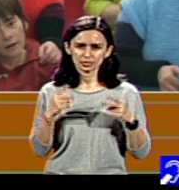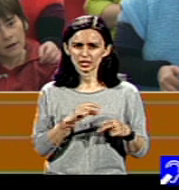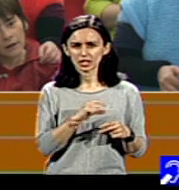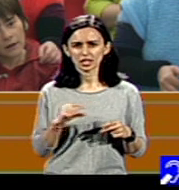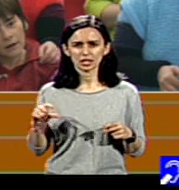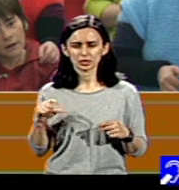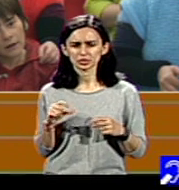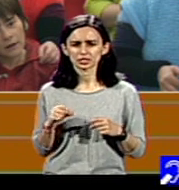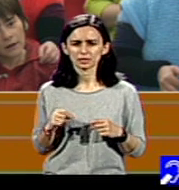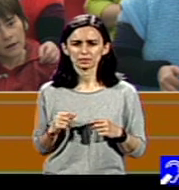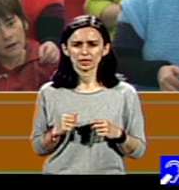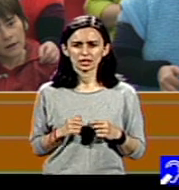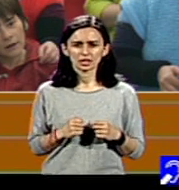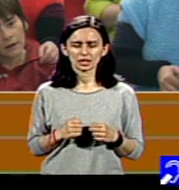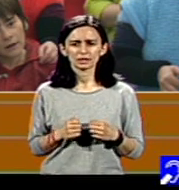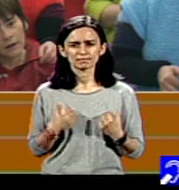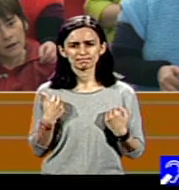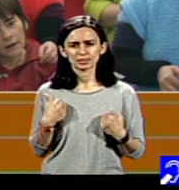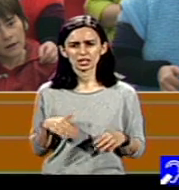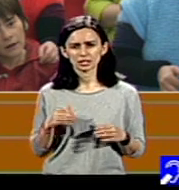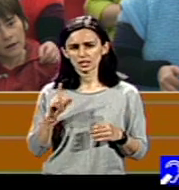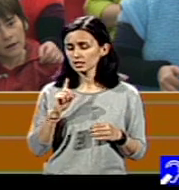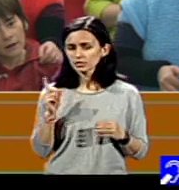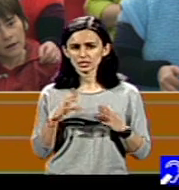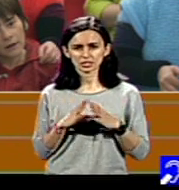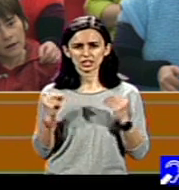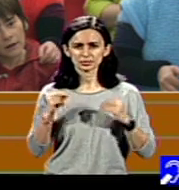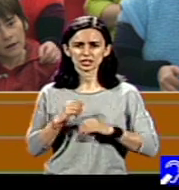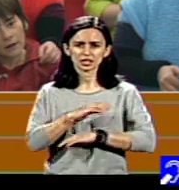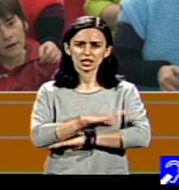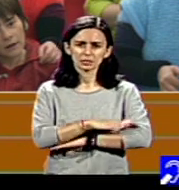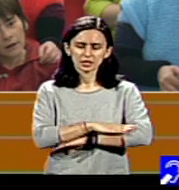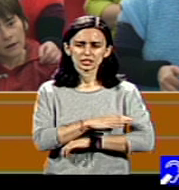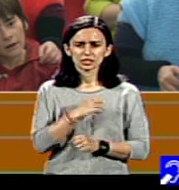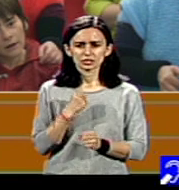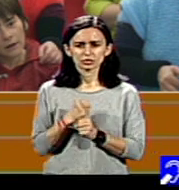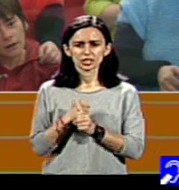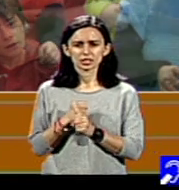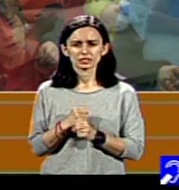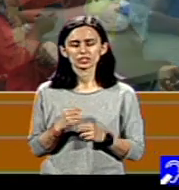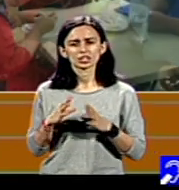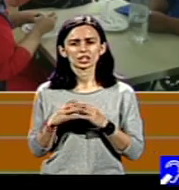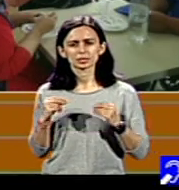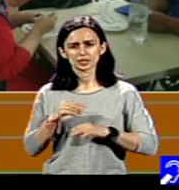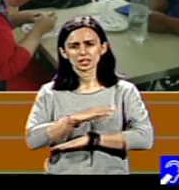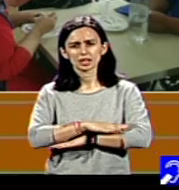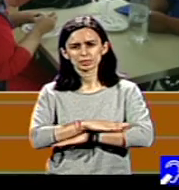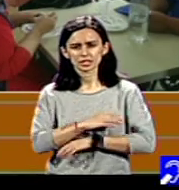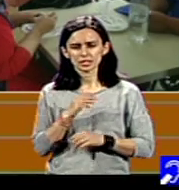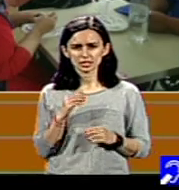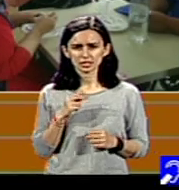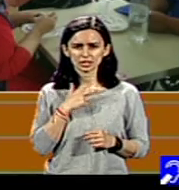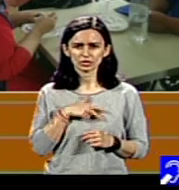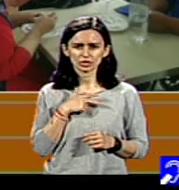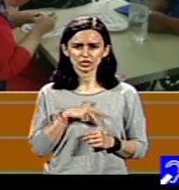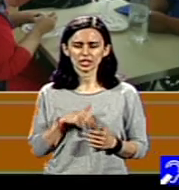eșecului nu este lipsa de abilități lucrative, ci lipsa de abilități sociale. Am învățat pe parcursul